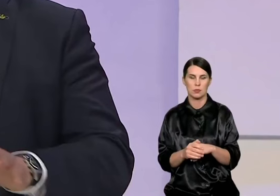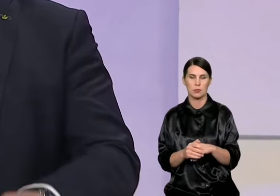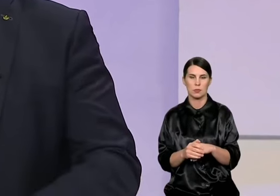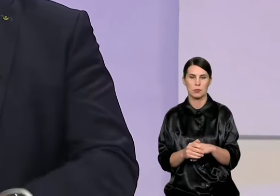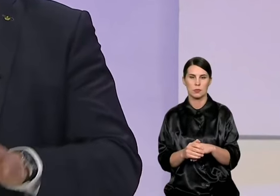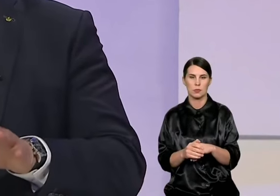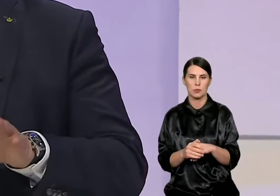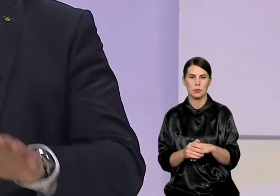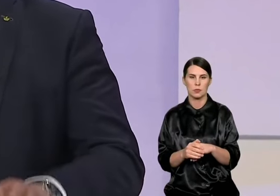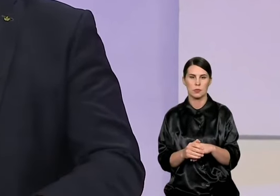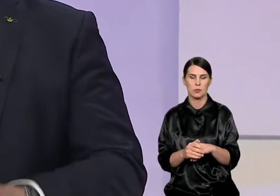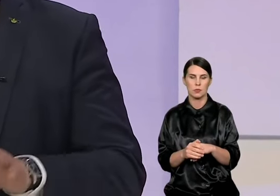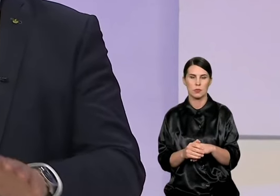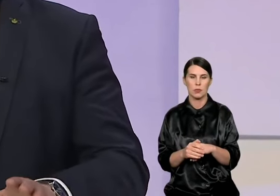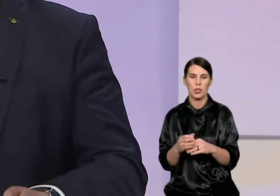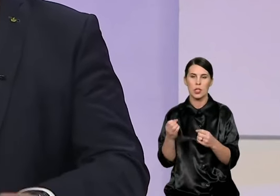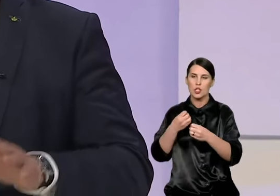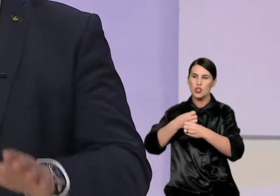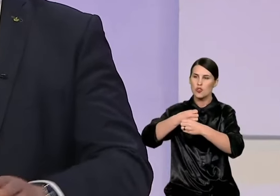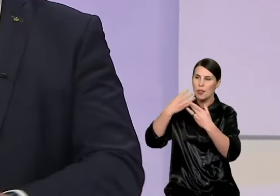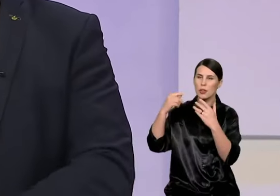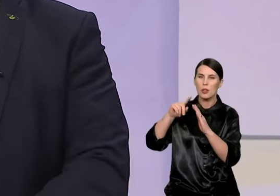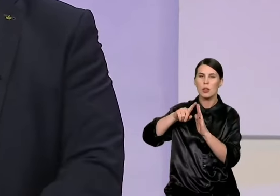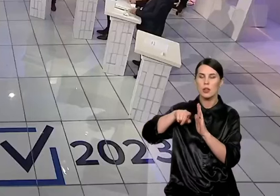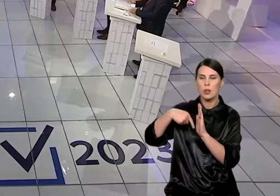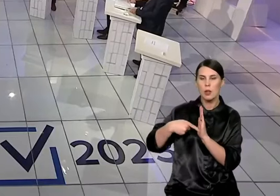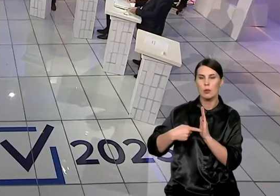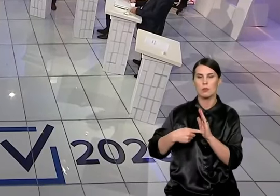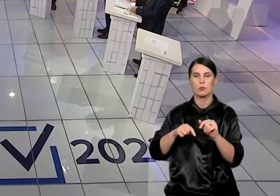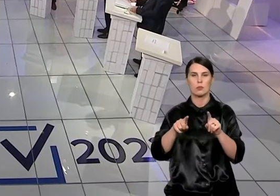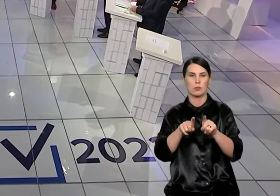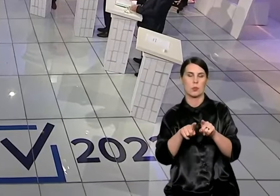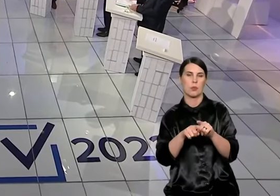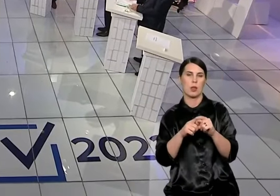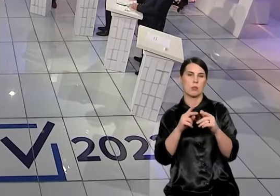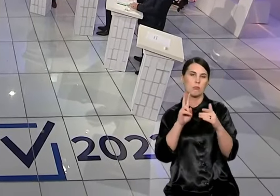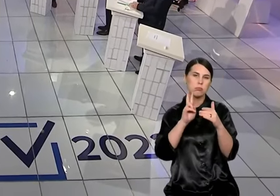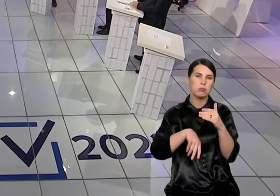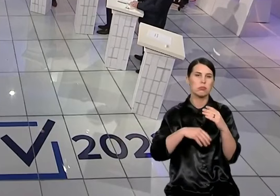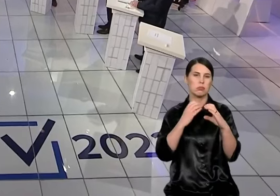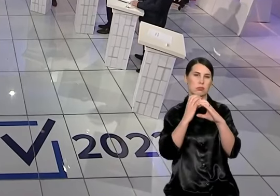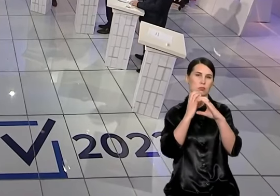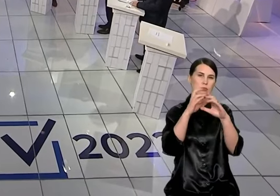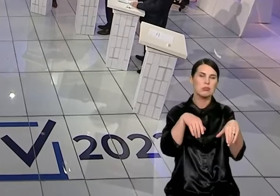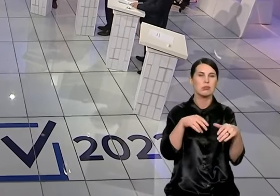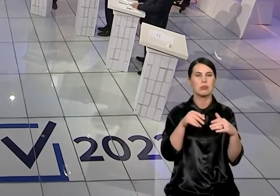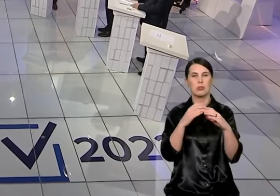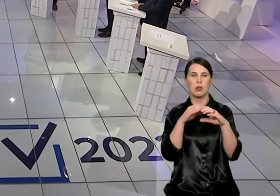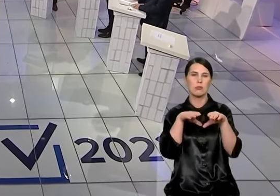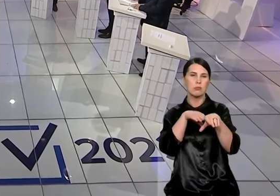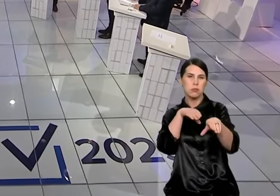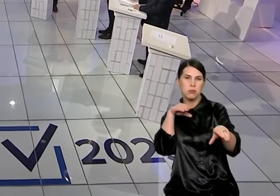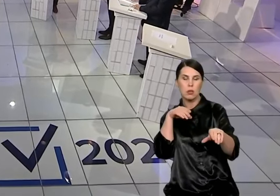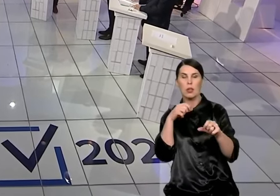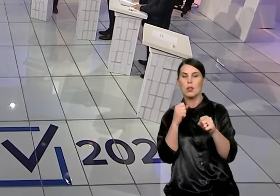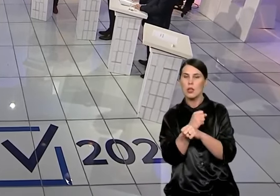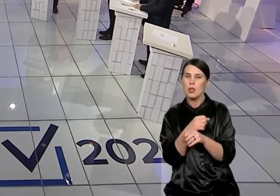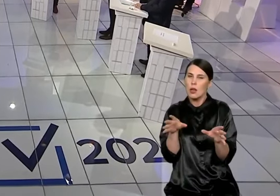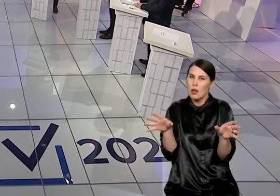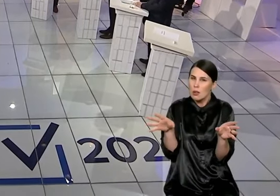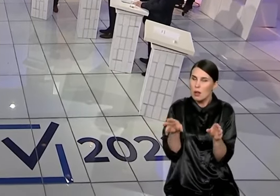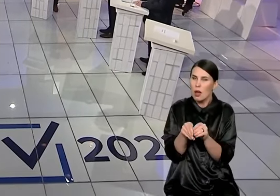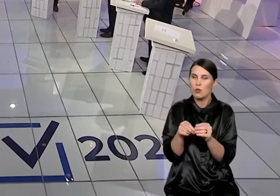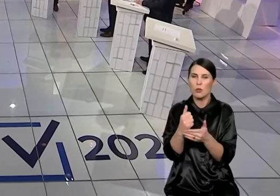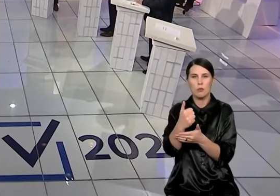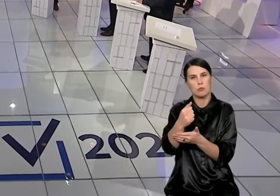tarpusuotame tarpės su švietimo klausimais, transporto ir kitais, kaip sekant spręsti, ta dvasia, kuria čia atrodo aptarėm. Bet